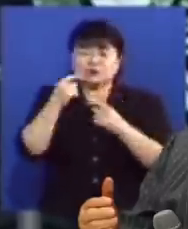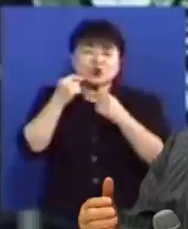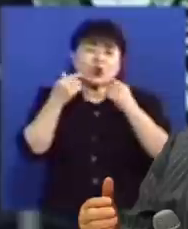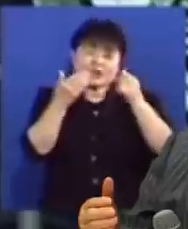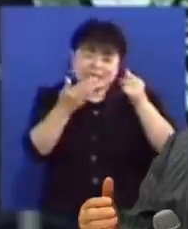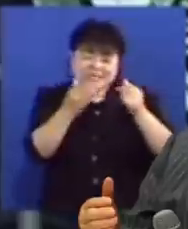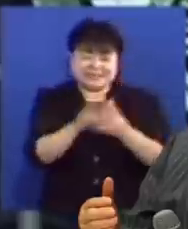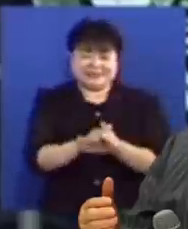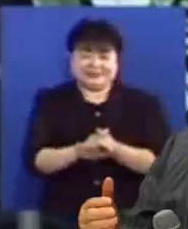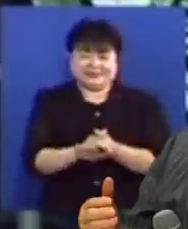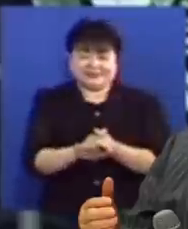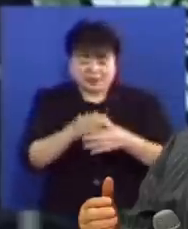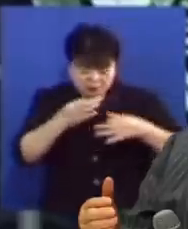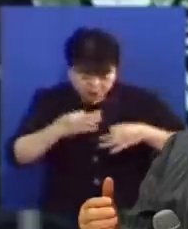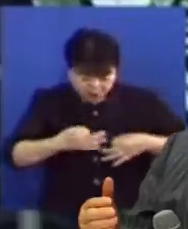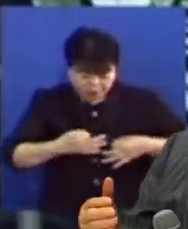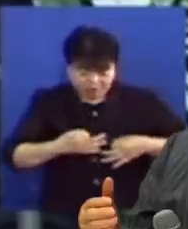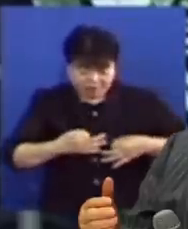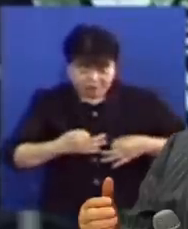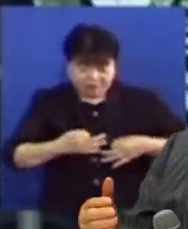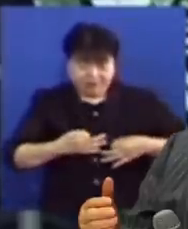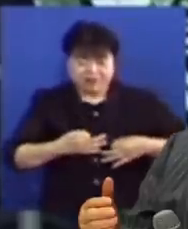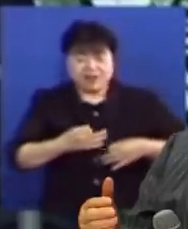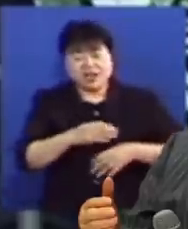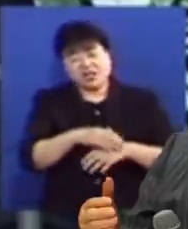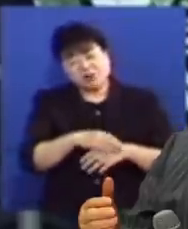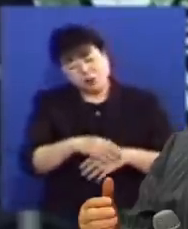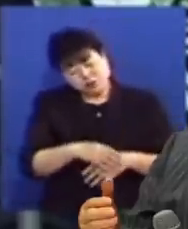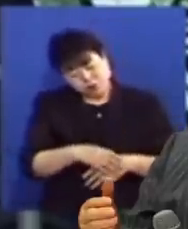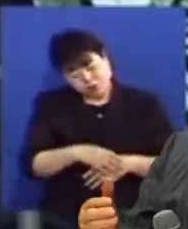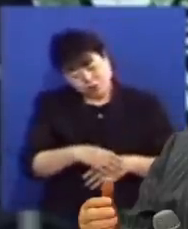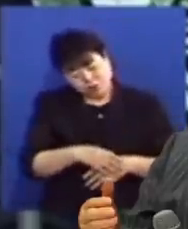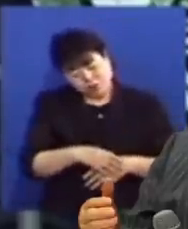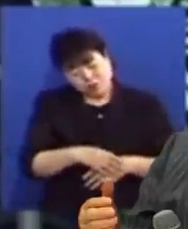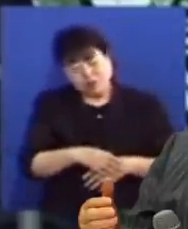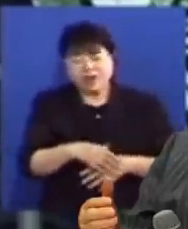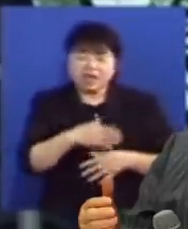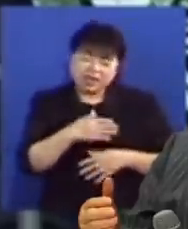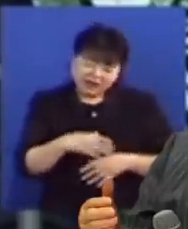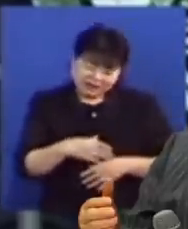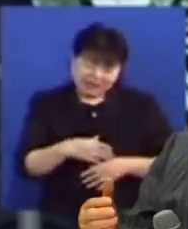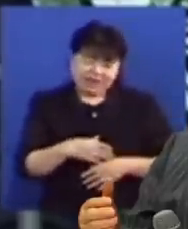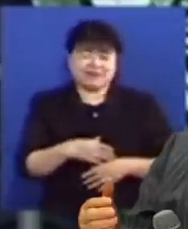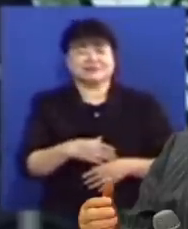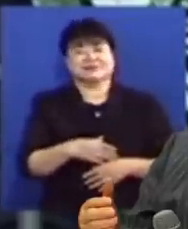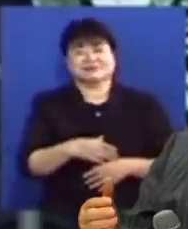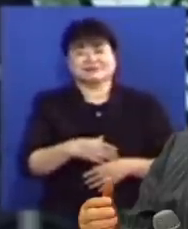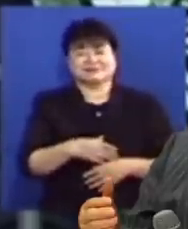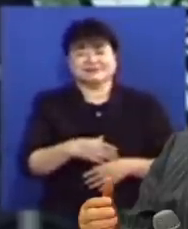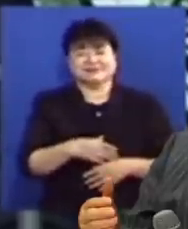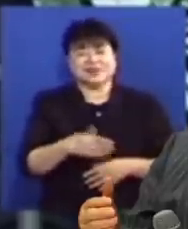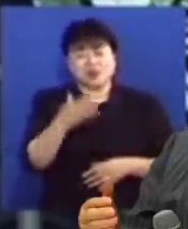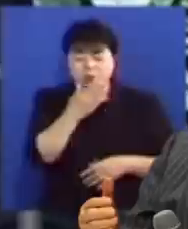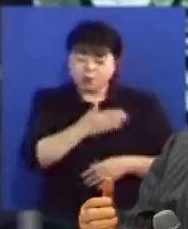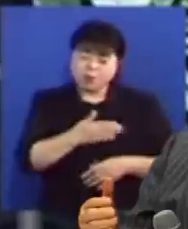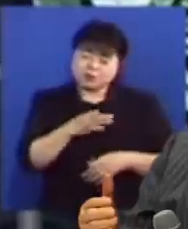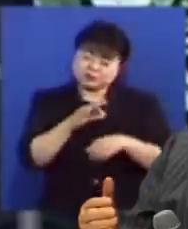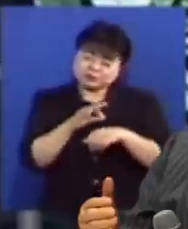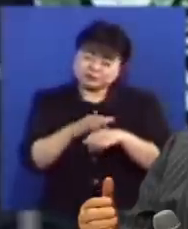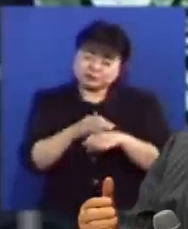내가 봐도 심도 없고 약하고 몸도